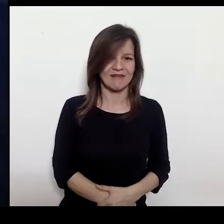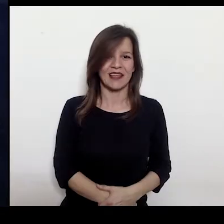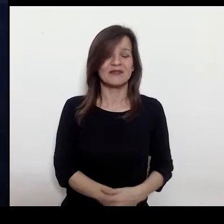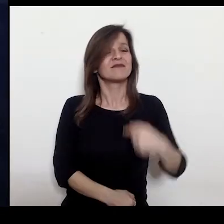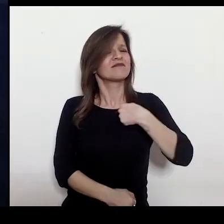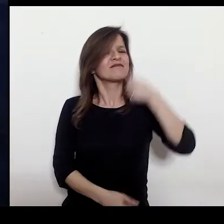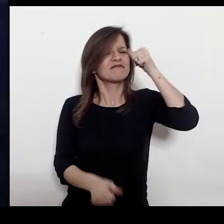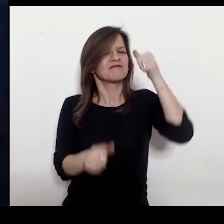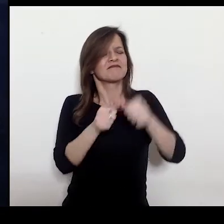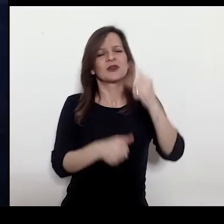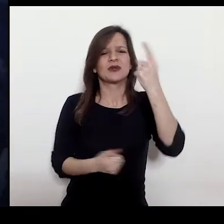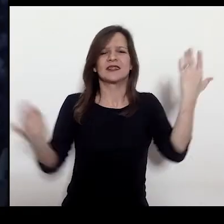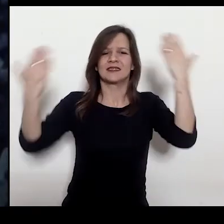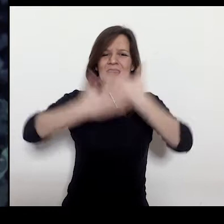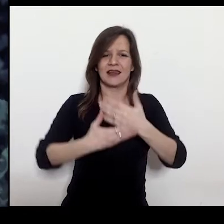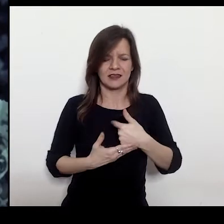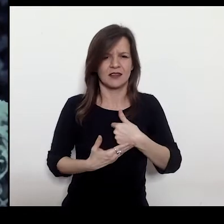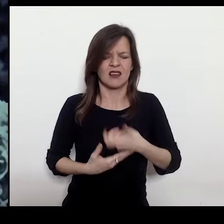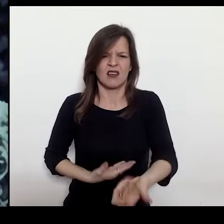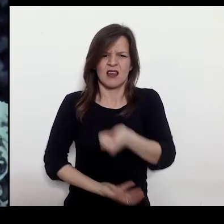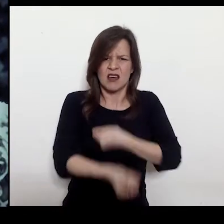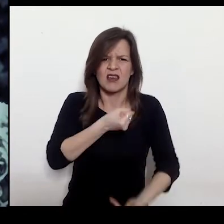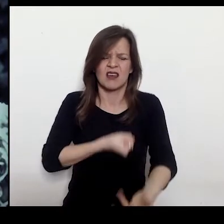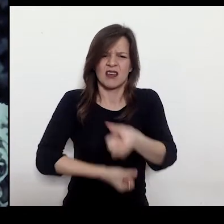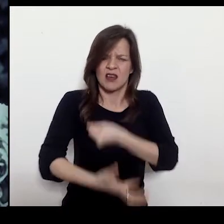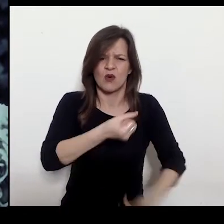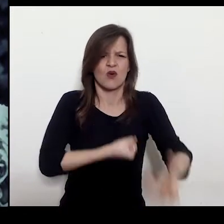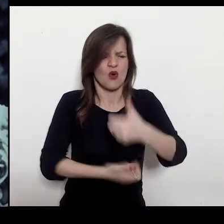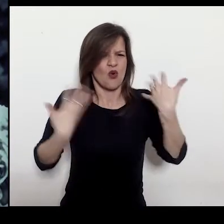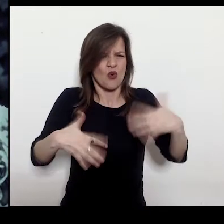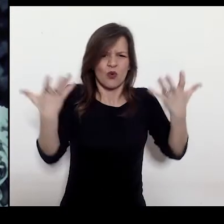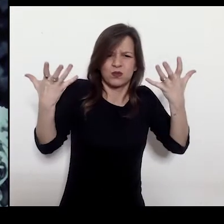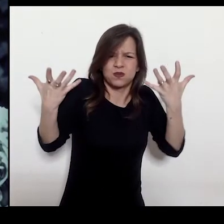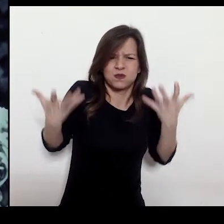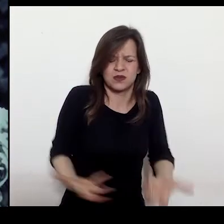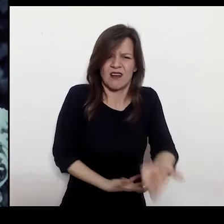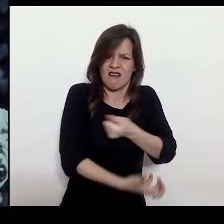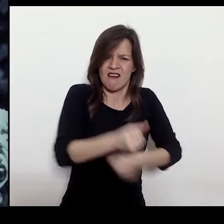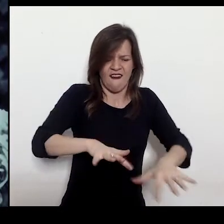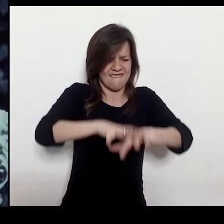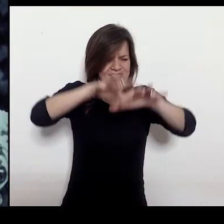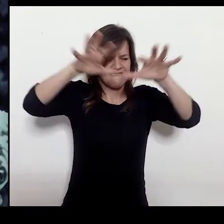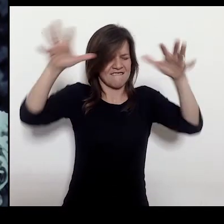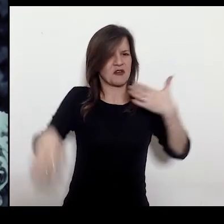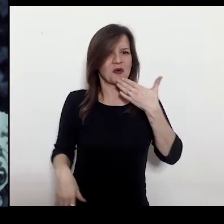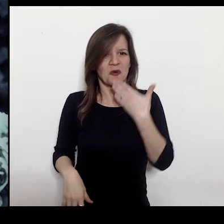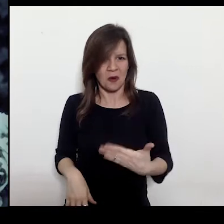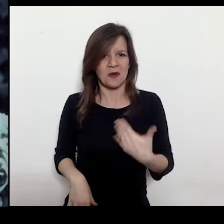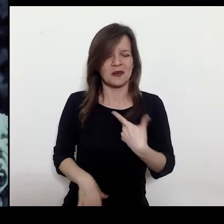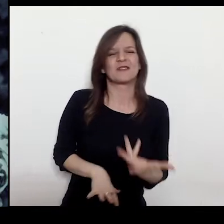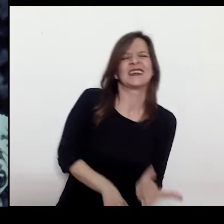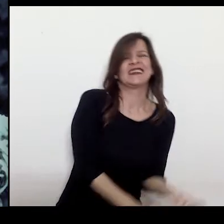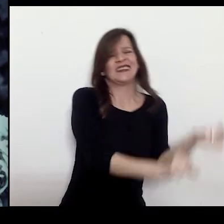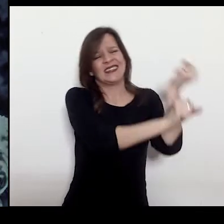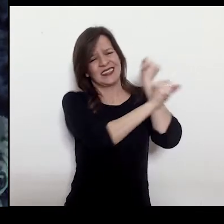Quella notte avevo salvato una rete pesante e piena di sarde. Sicuro mezzo quintale ed esarde. O bene